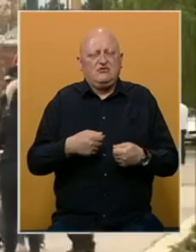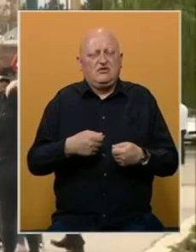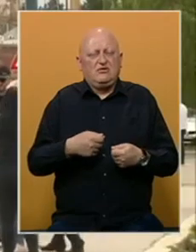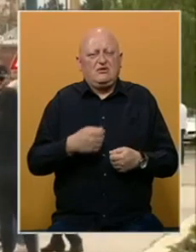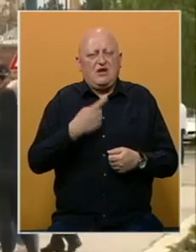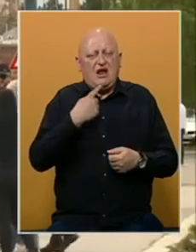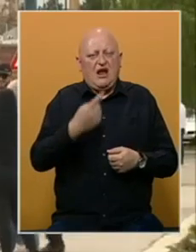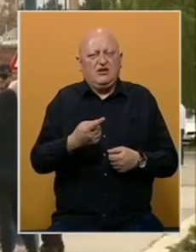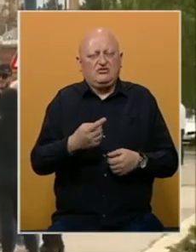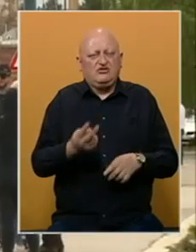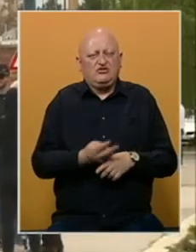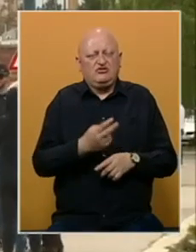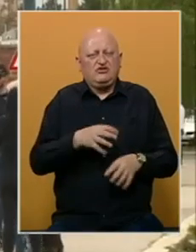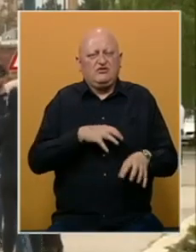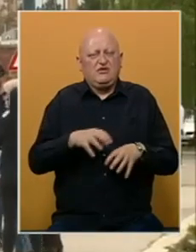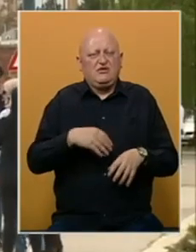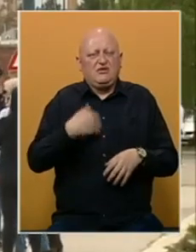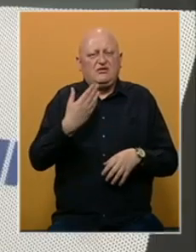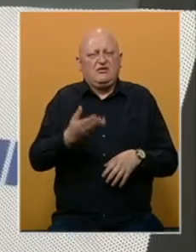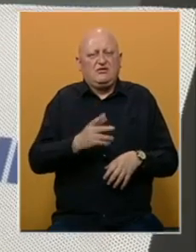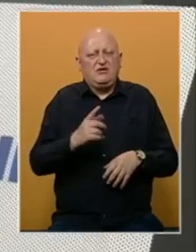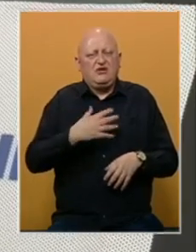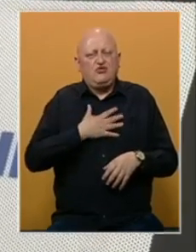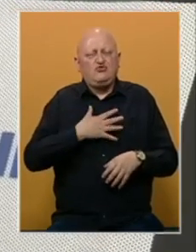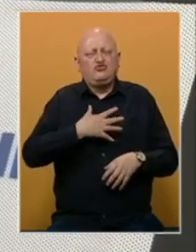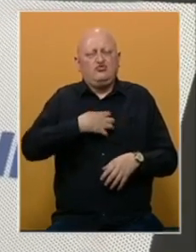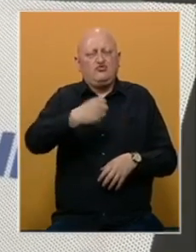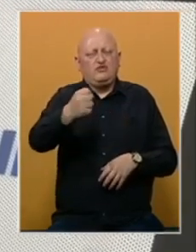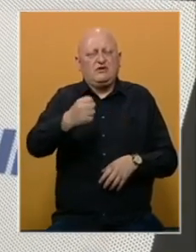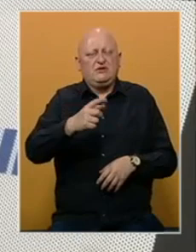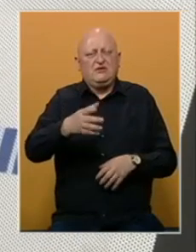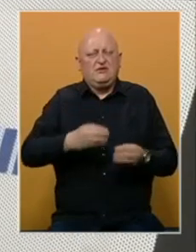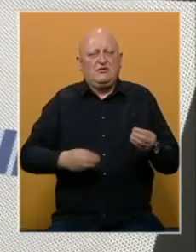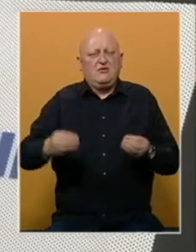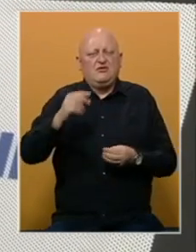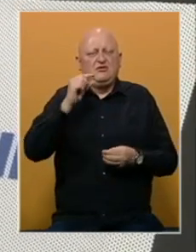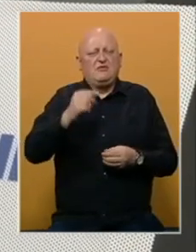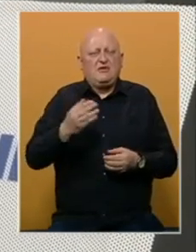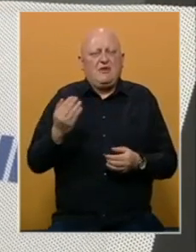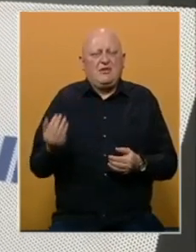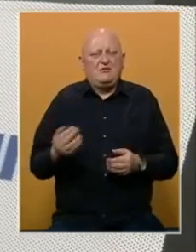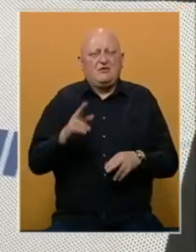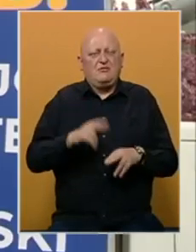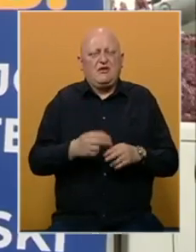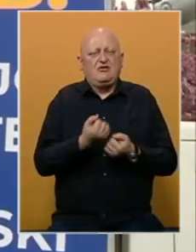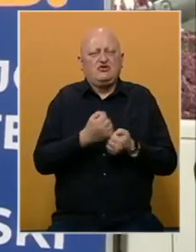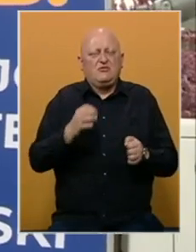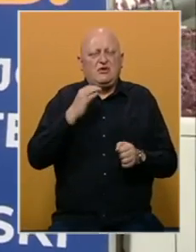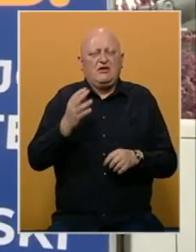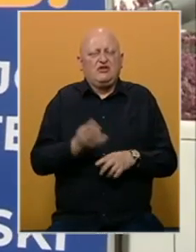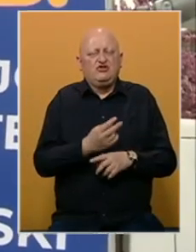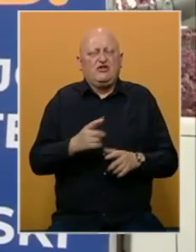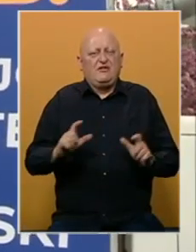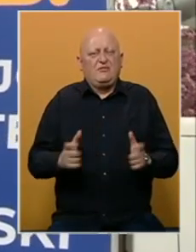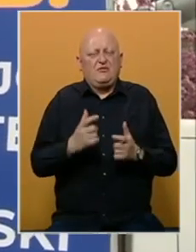djelatnosti poručila je da država radnicima samo što dušu nije uzela. Zahtjevi za povećanje minimalne plate, pravo na slobodan dan za državne